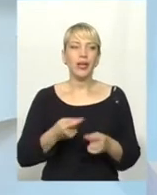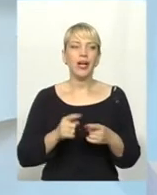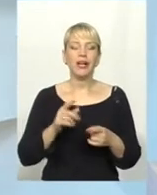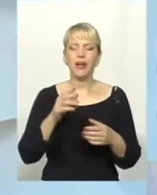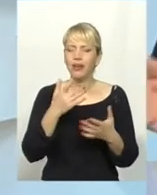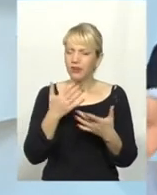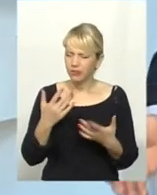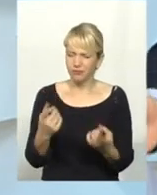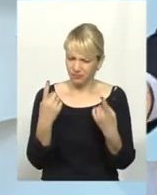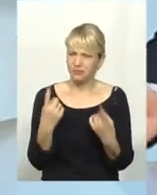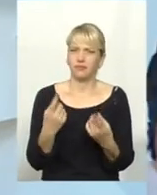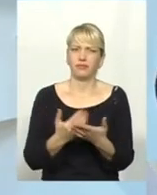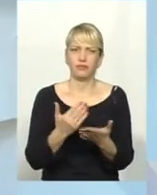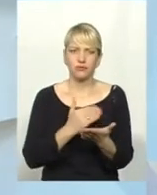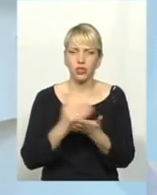посадами,